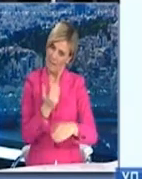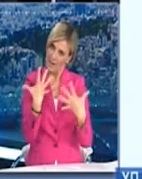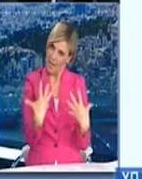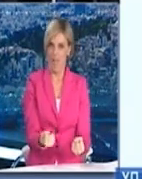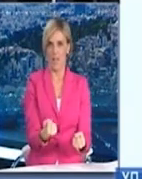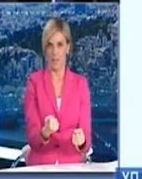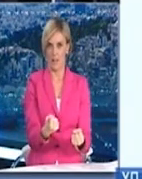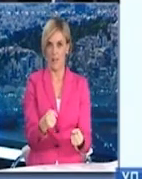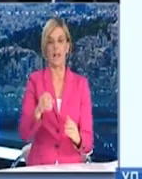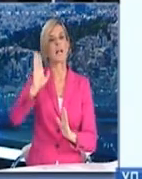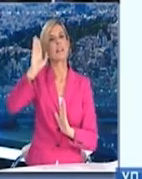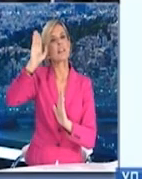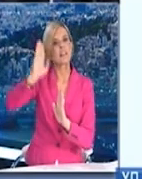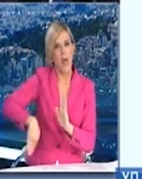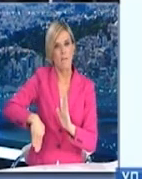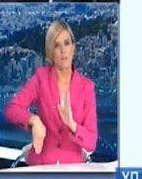τέλος ο γενικός πληθυσμός.